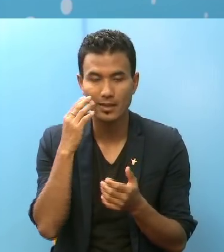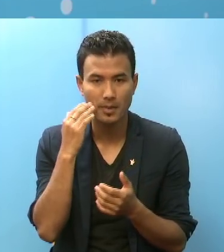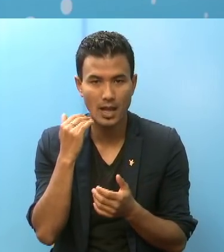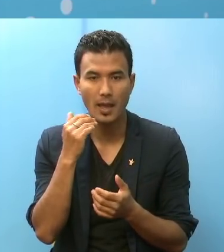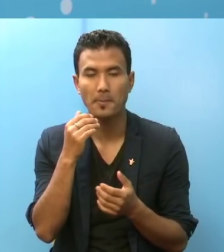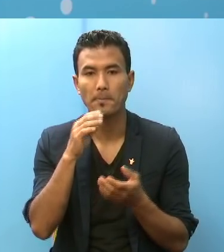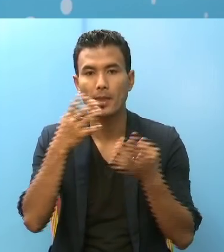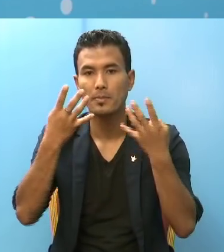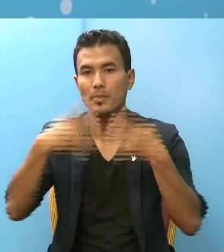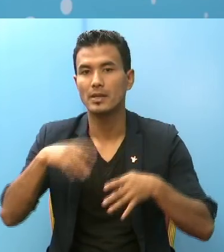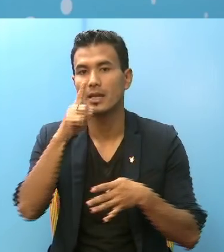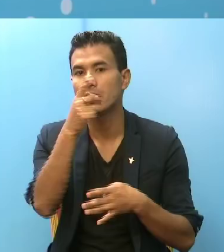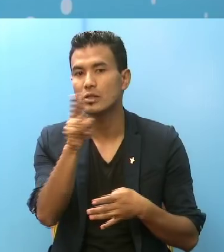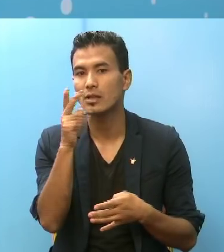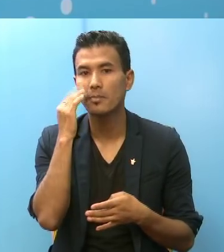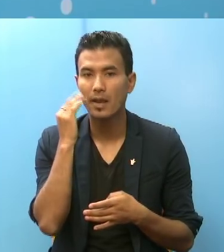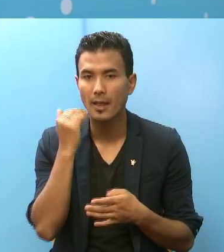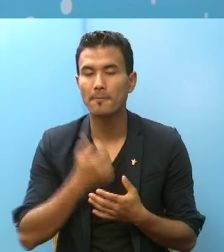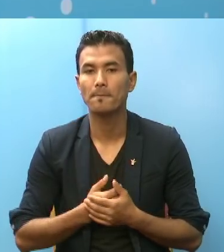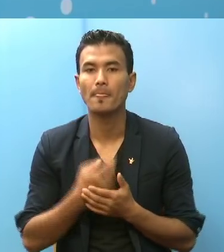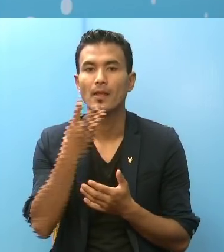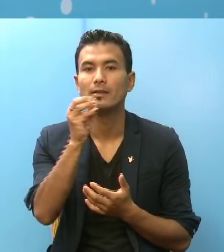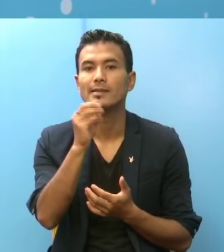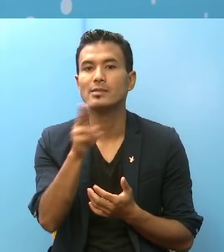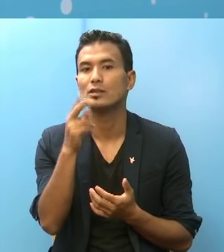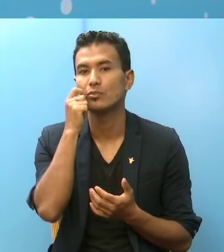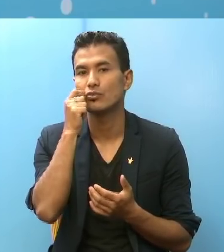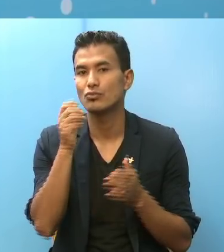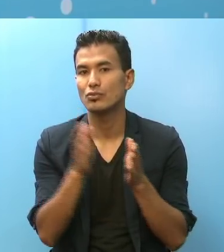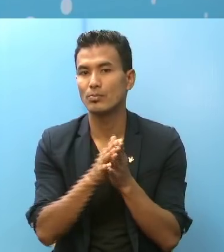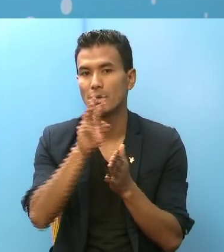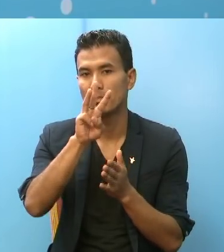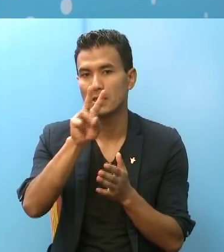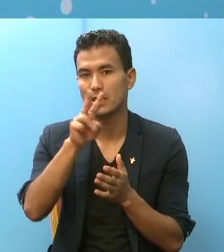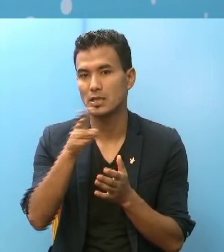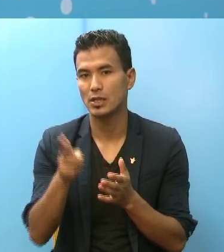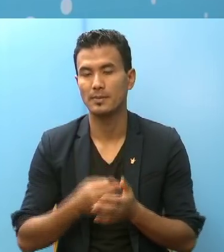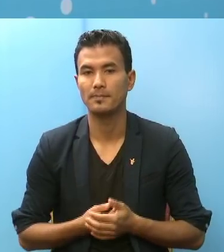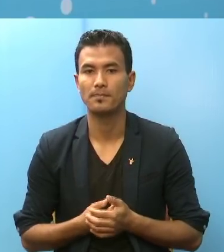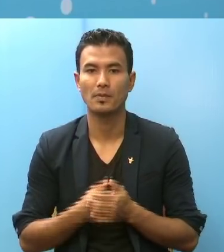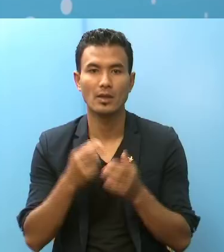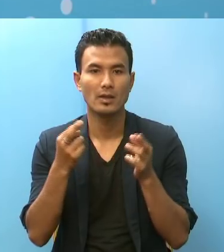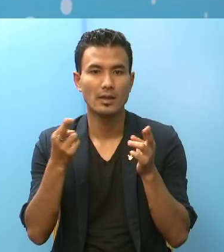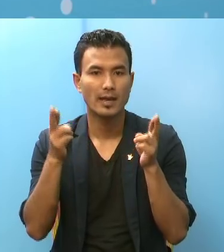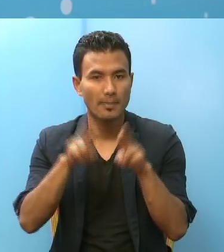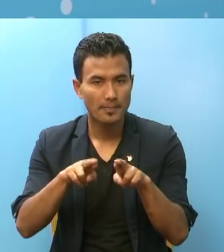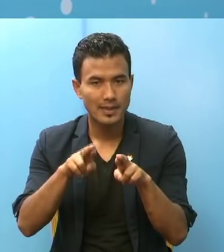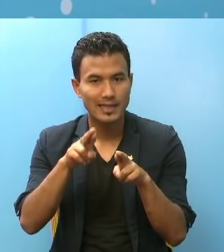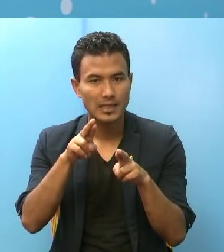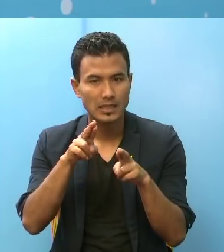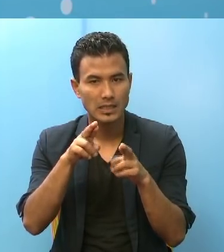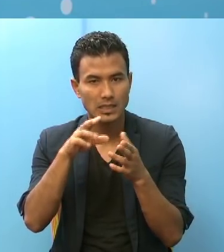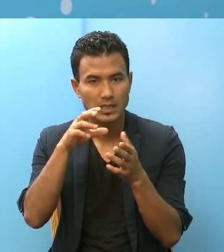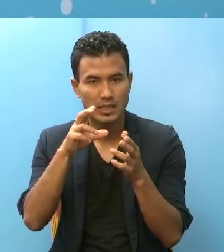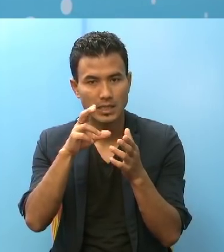रो बर्दिया का एक जना महिला 30 जना पुरुष गरी जम्मा बत 30 जना राप्ति स्वास्थ विग्यान परतिस्थांग